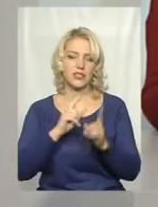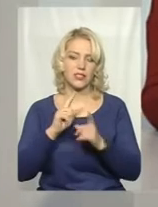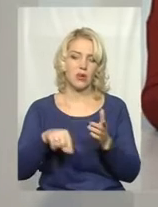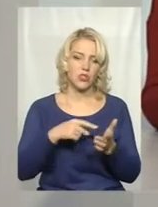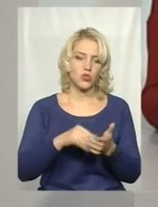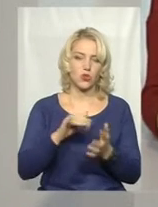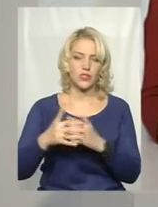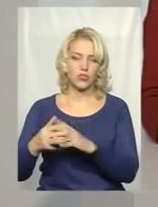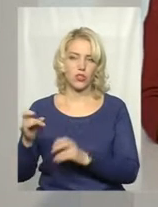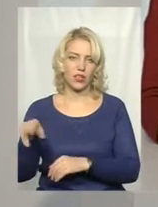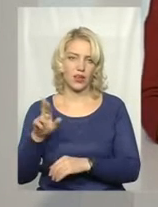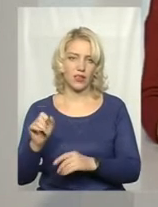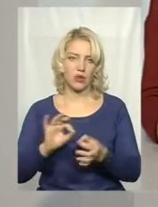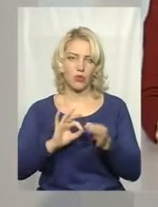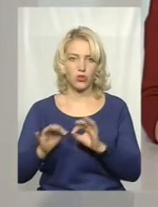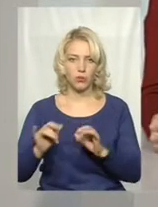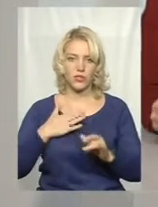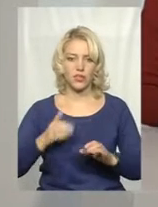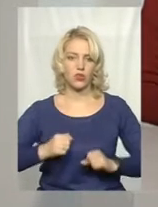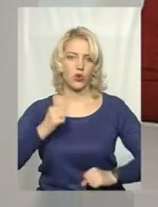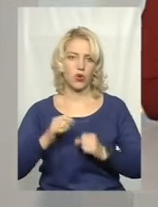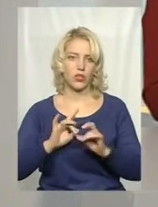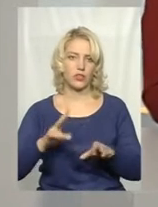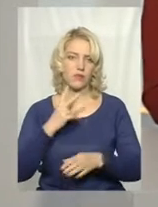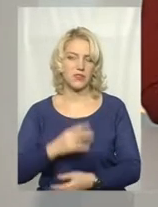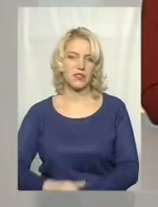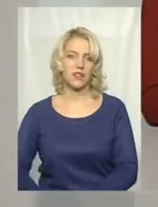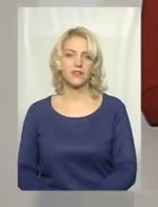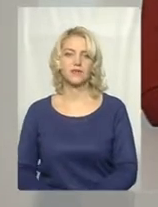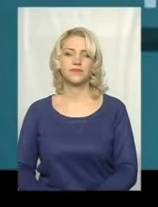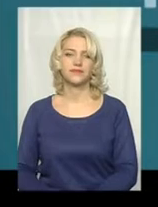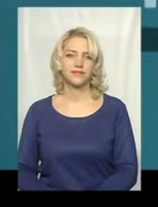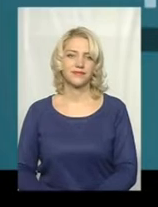міської, і сільської ради. Подробиці в моєї колеги Світлане Поробок. Давайте подивимось.